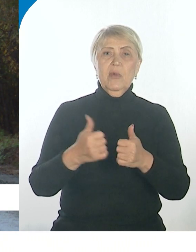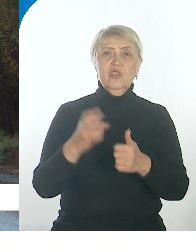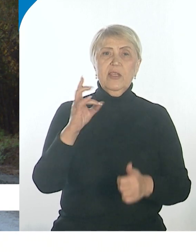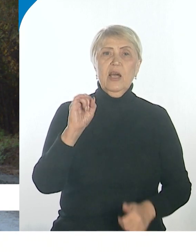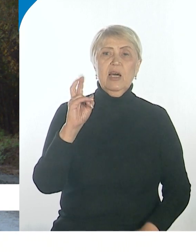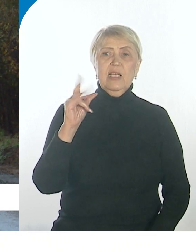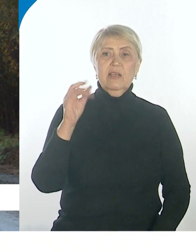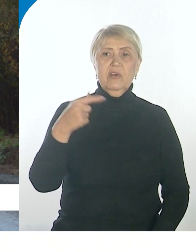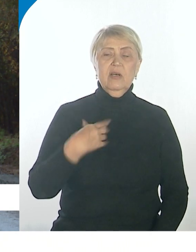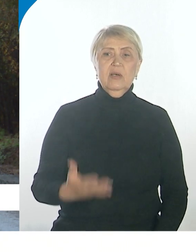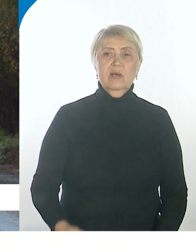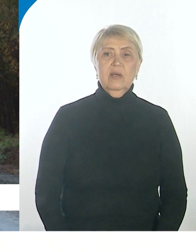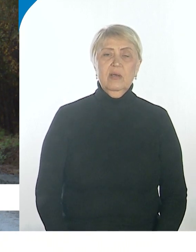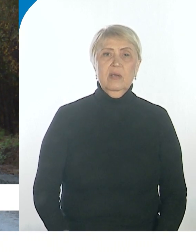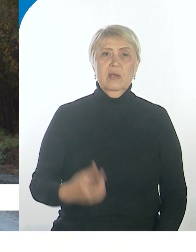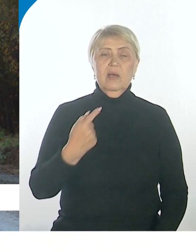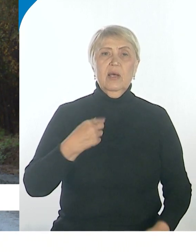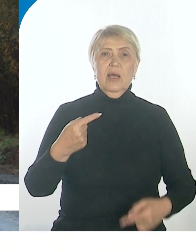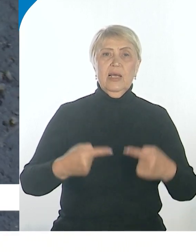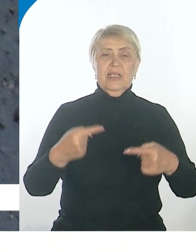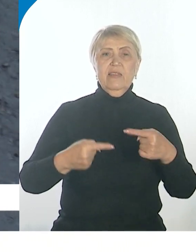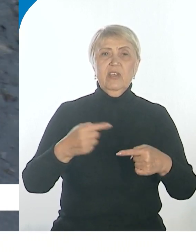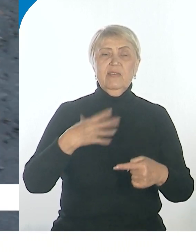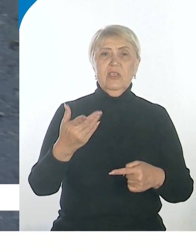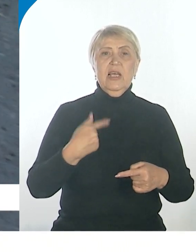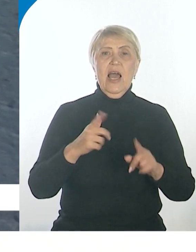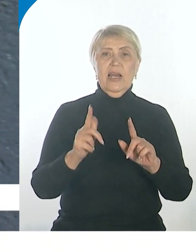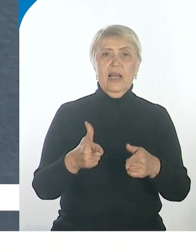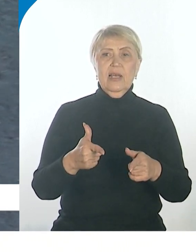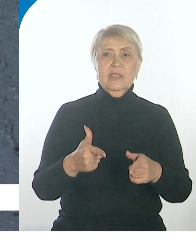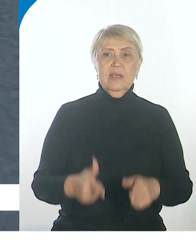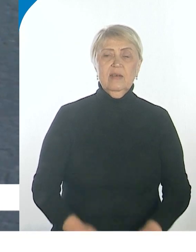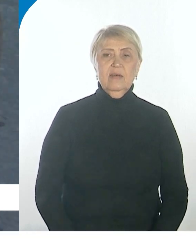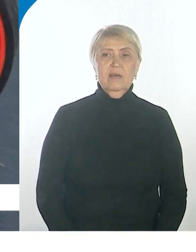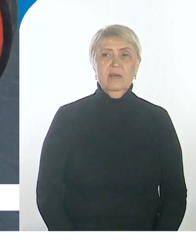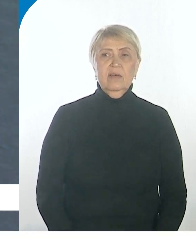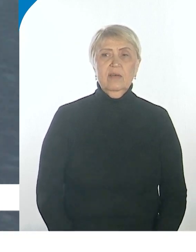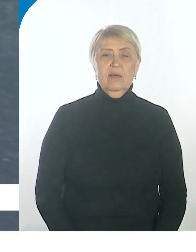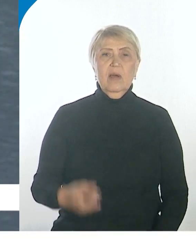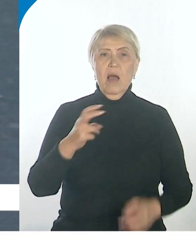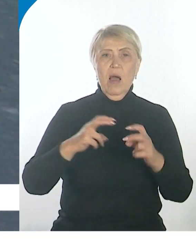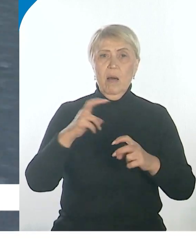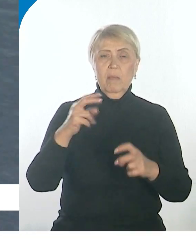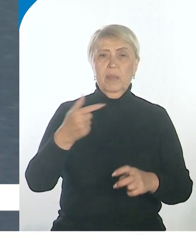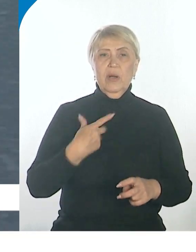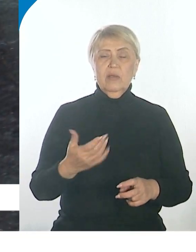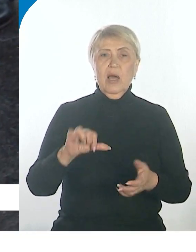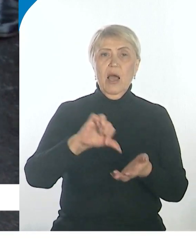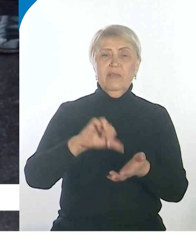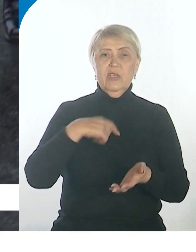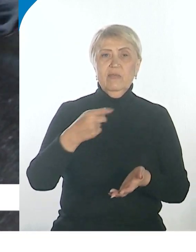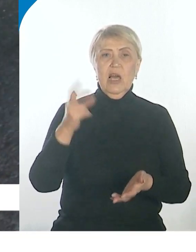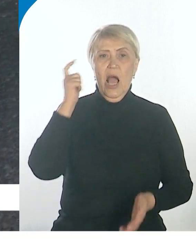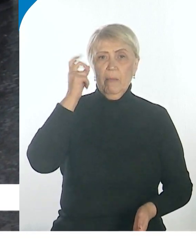и Вишневкой 6 метров. Соответствие реальности и проекта с помощью курвиметра проверяет представитель общественного совета Хабаровского